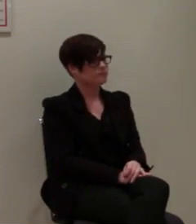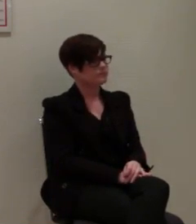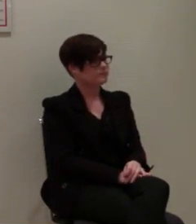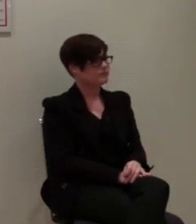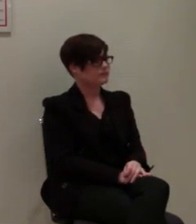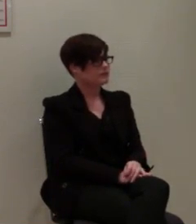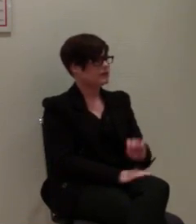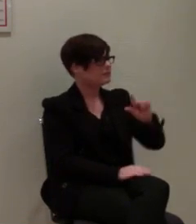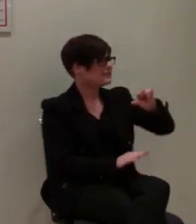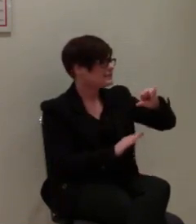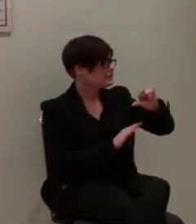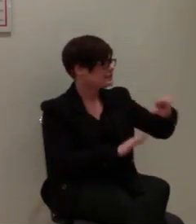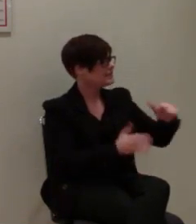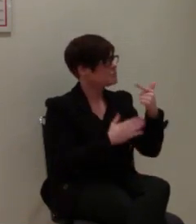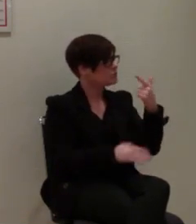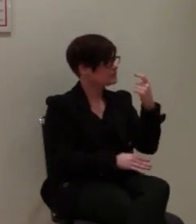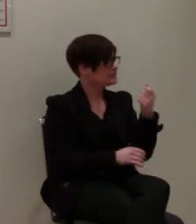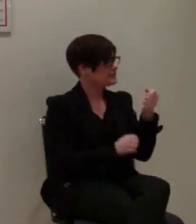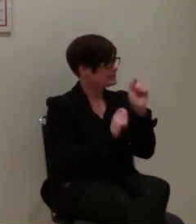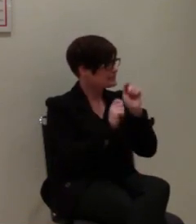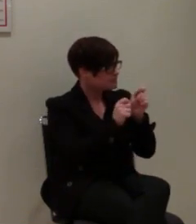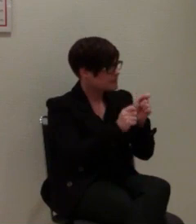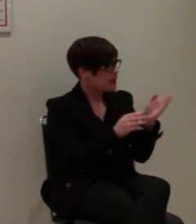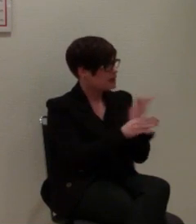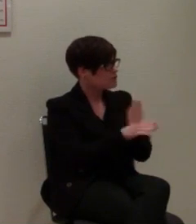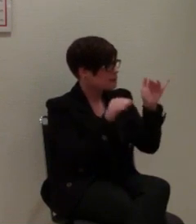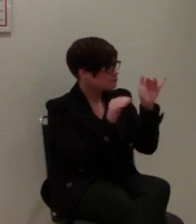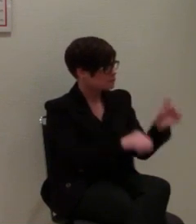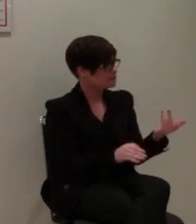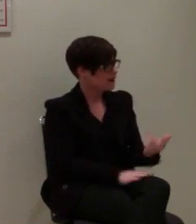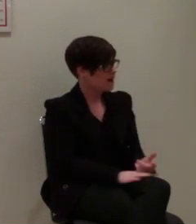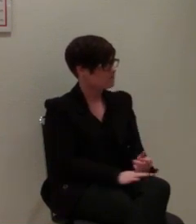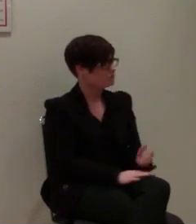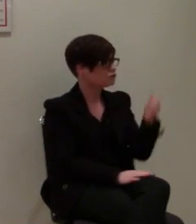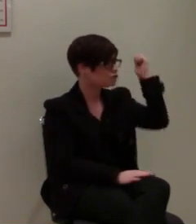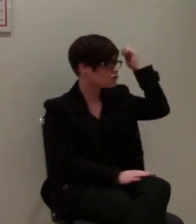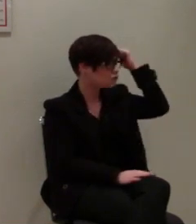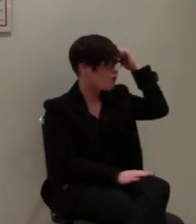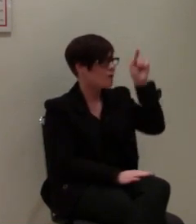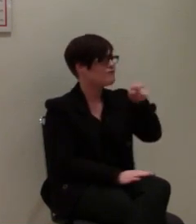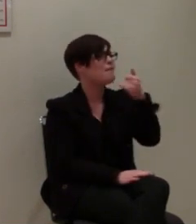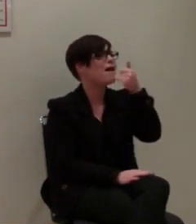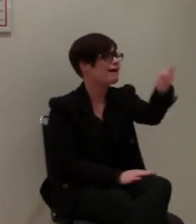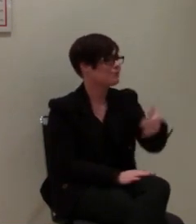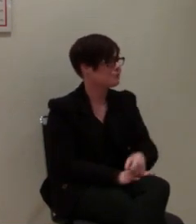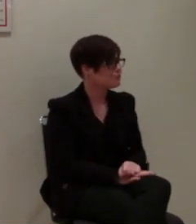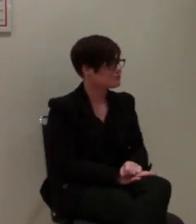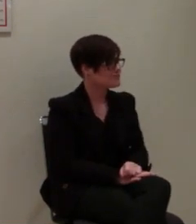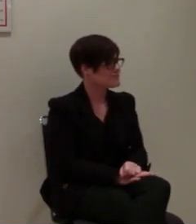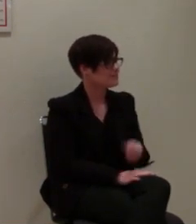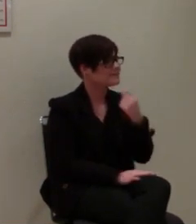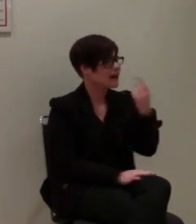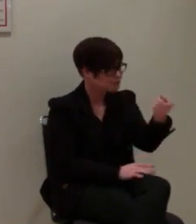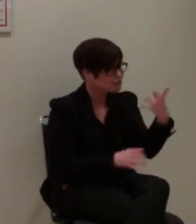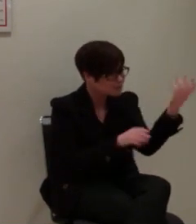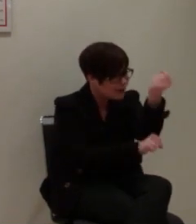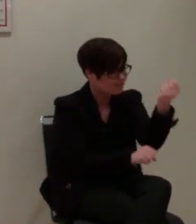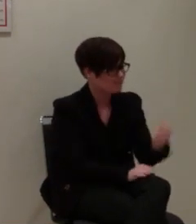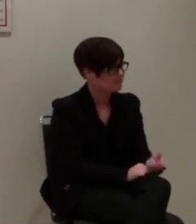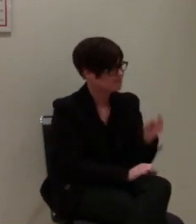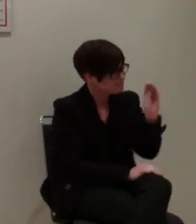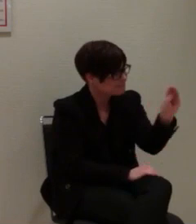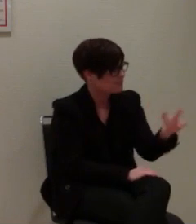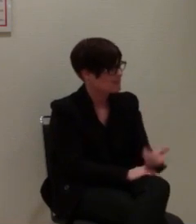es war der 27. September, und wir hatten entschieden. Da habe ich gedacht, jetzt musst du den Dickschädel doch mal anrufen und ihm sagen, er hat sich durchgesetzt.